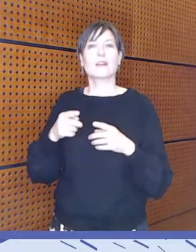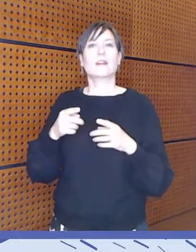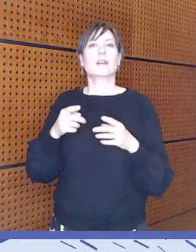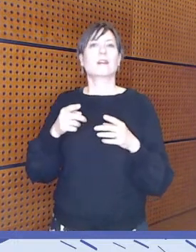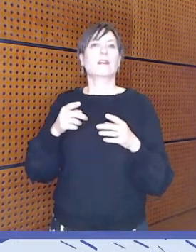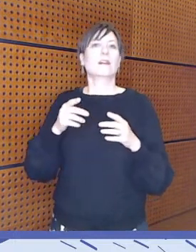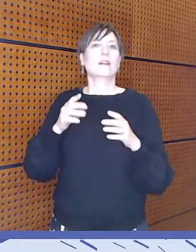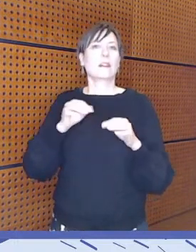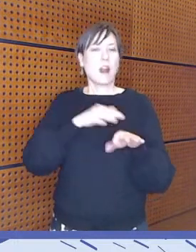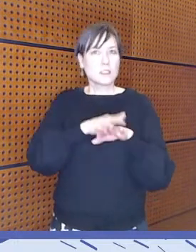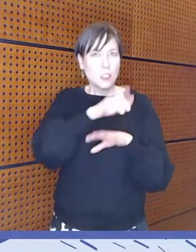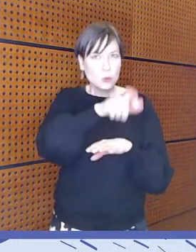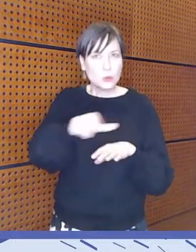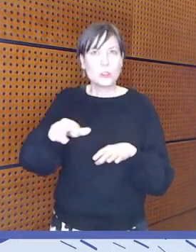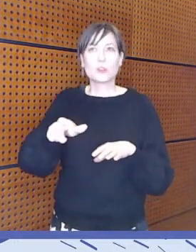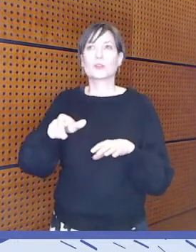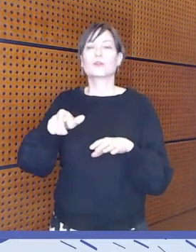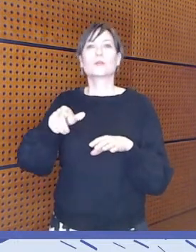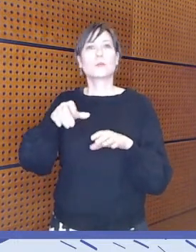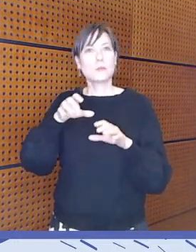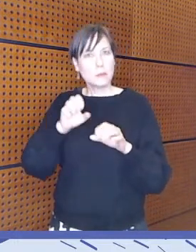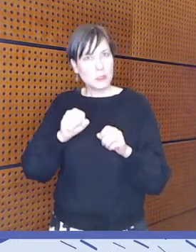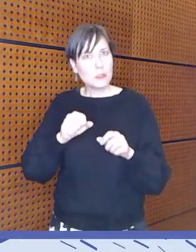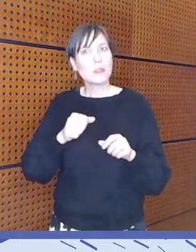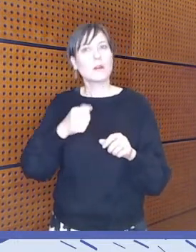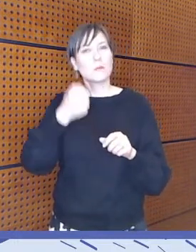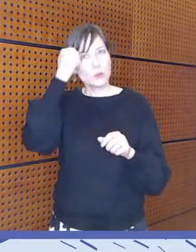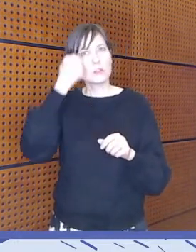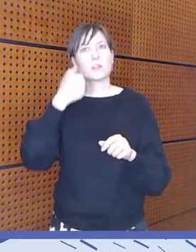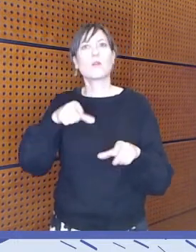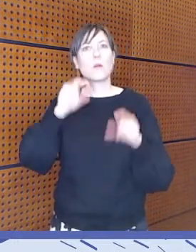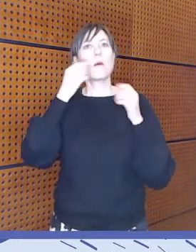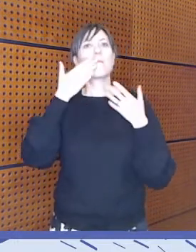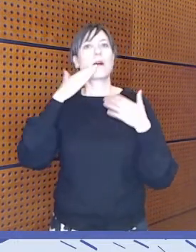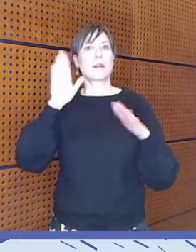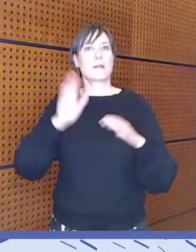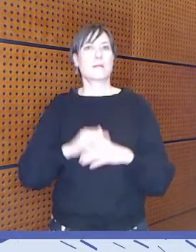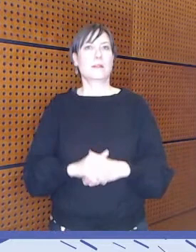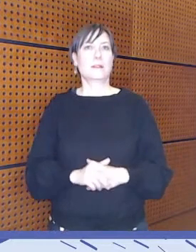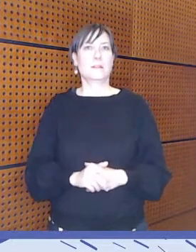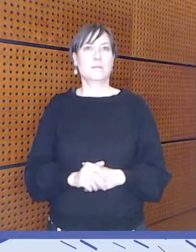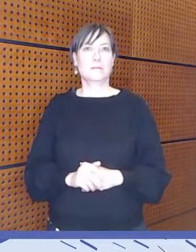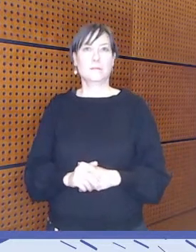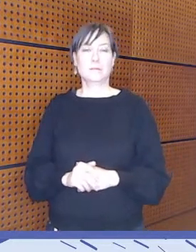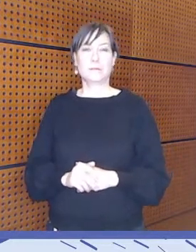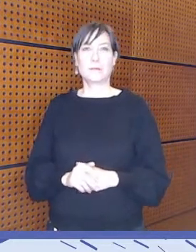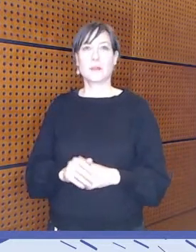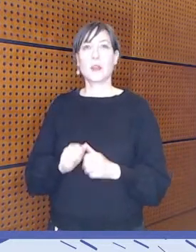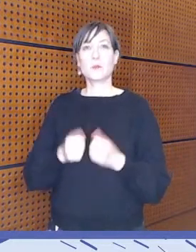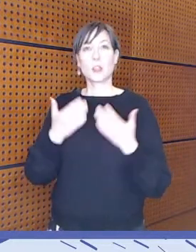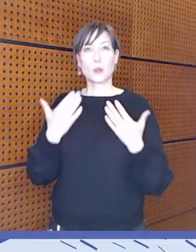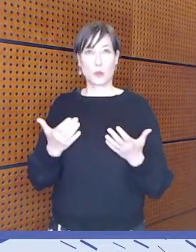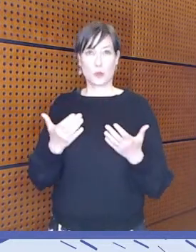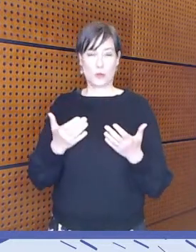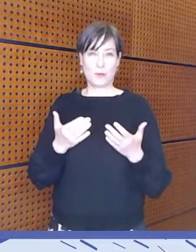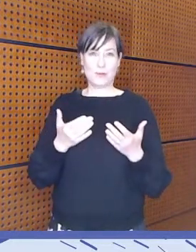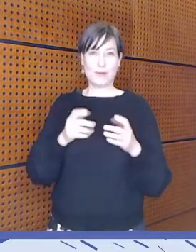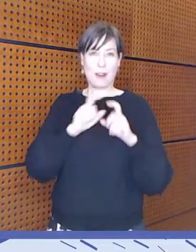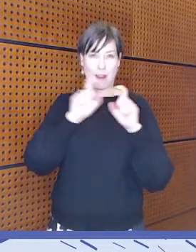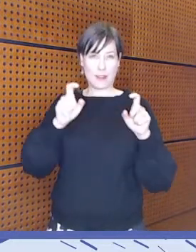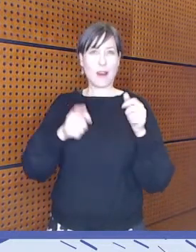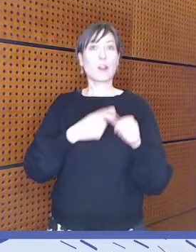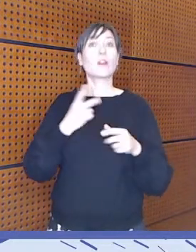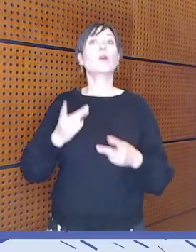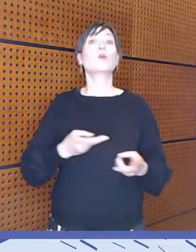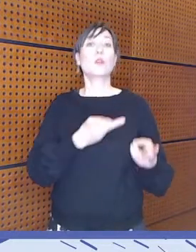ottaa paremmin huomioon. Mutta aloitan tästä yhdenvertaisuudesta.